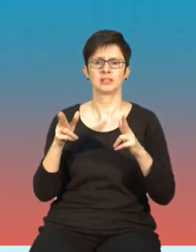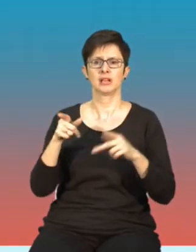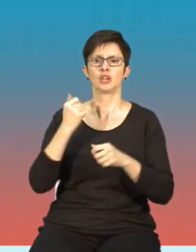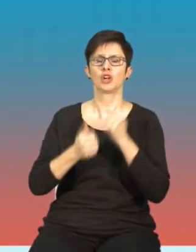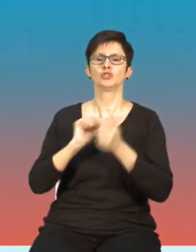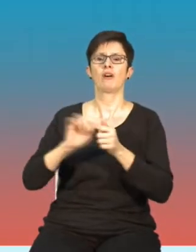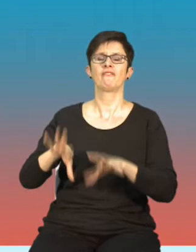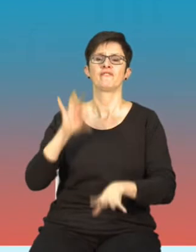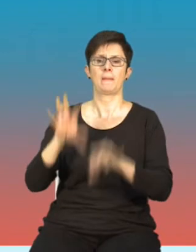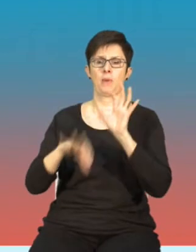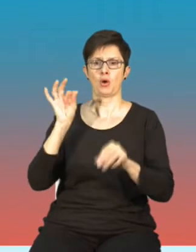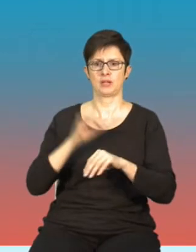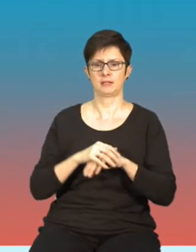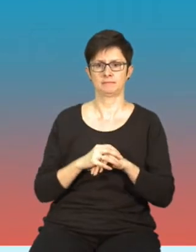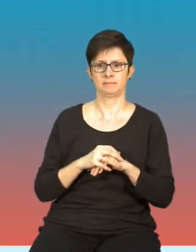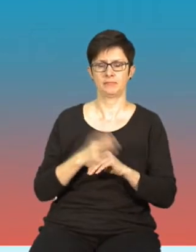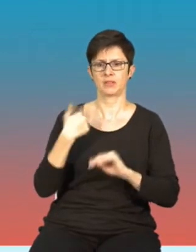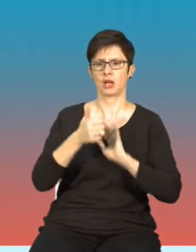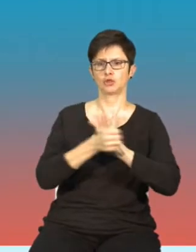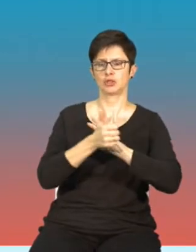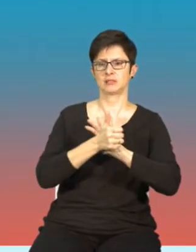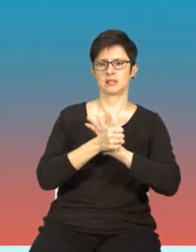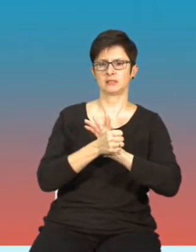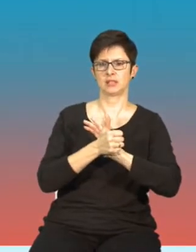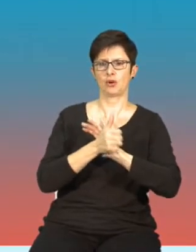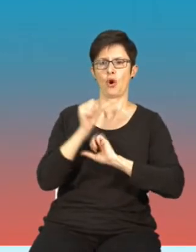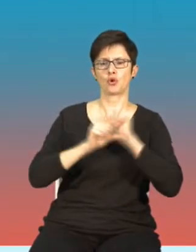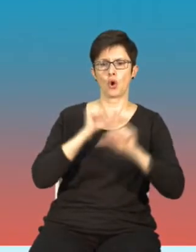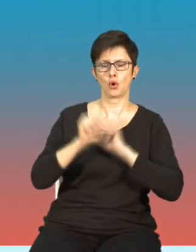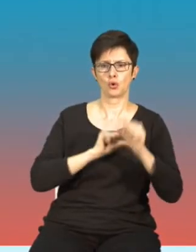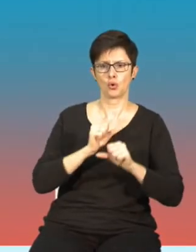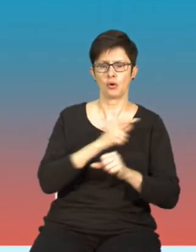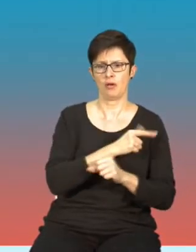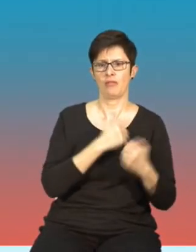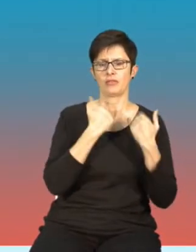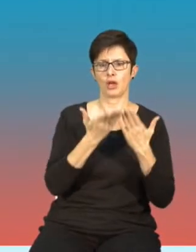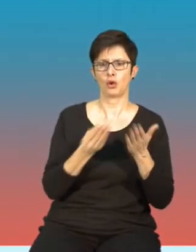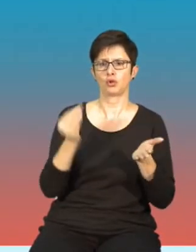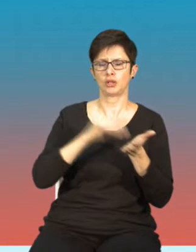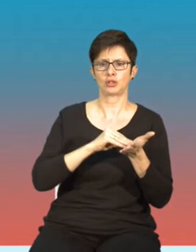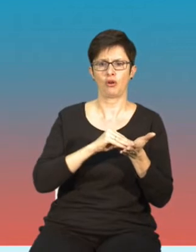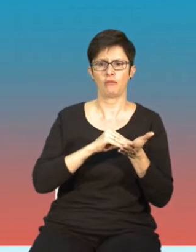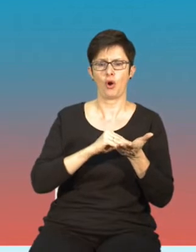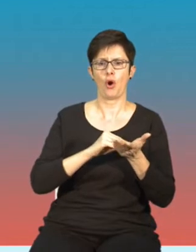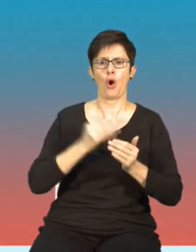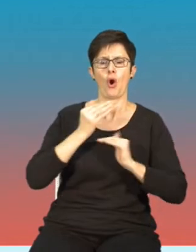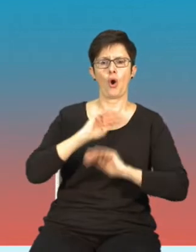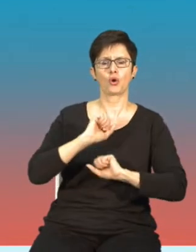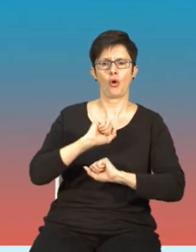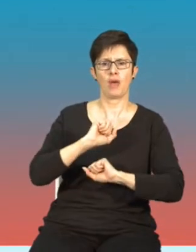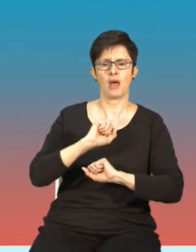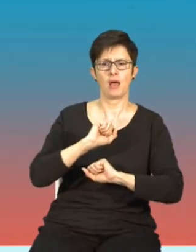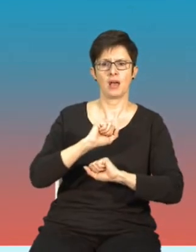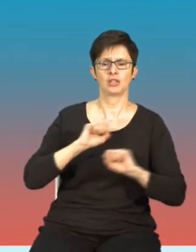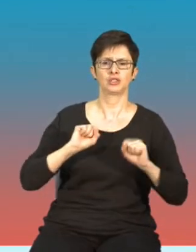właśnie wydarzeń z 16 roku oferują dodatkową ochronę, dodatkowe